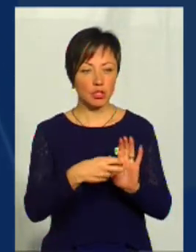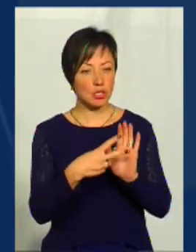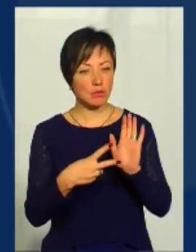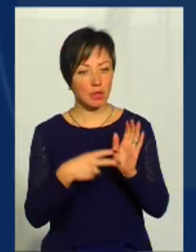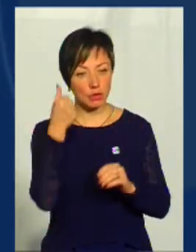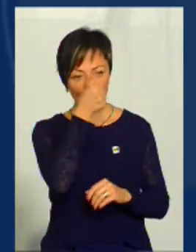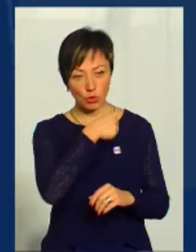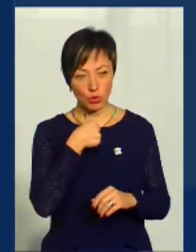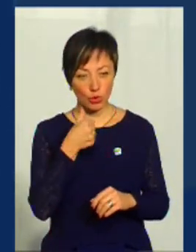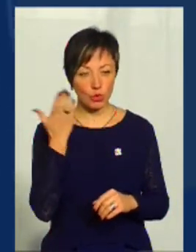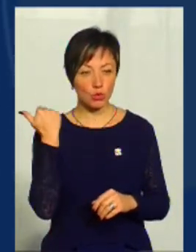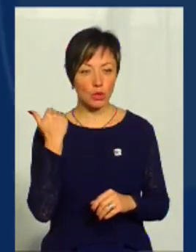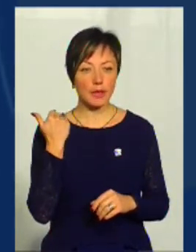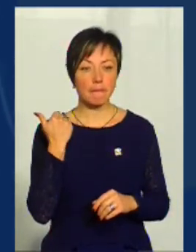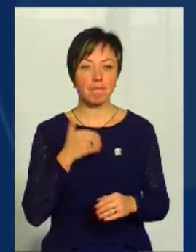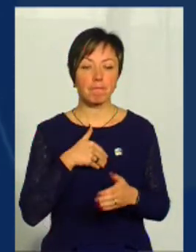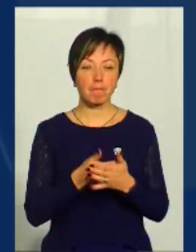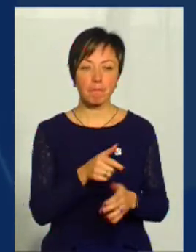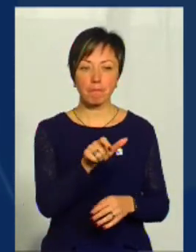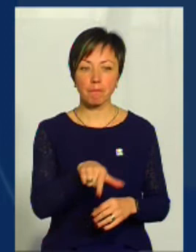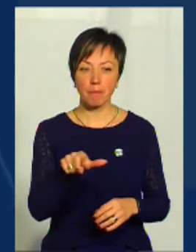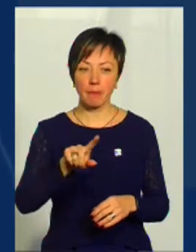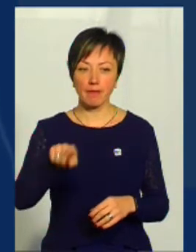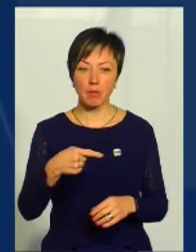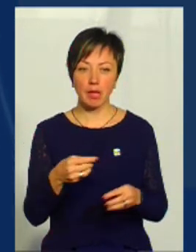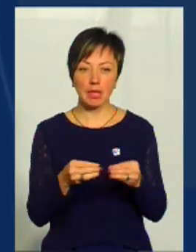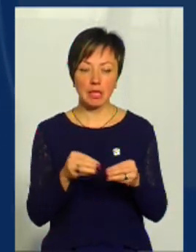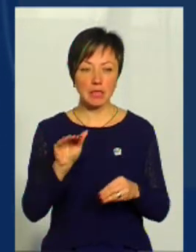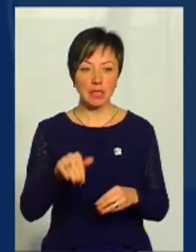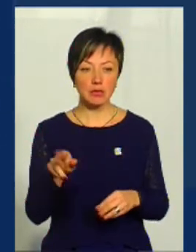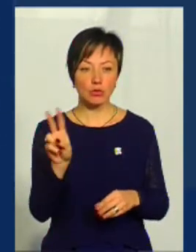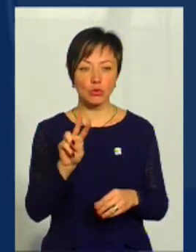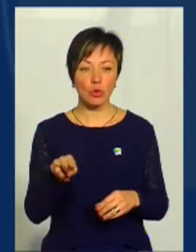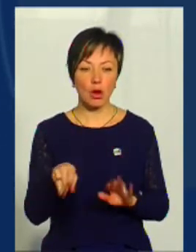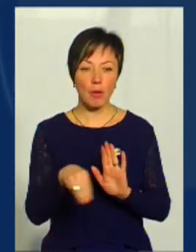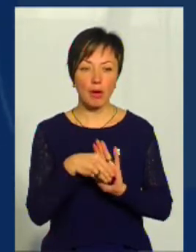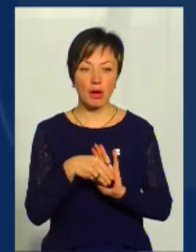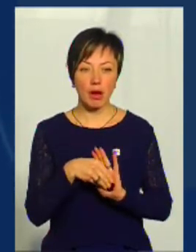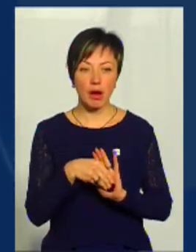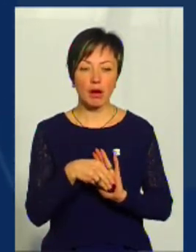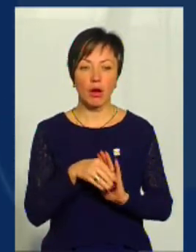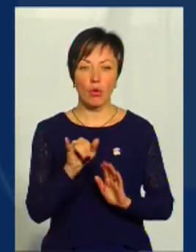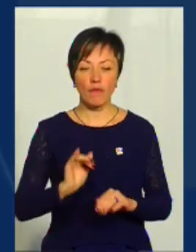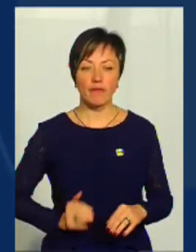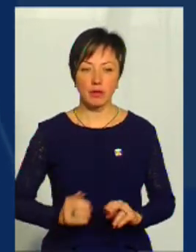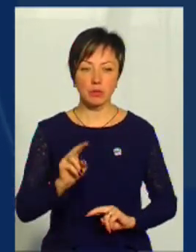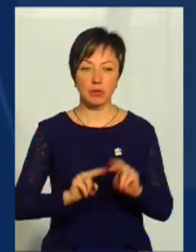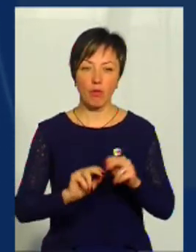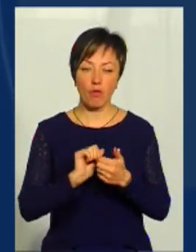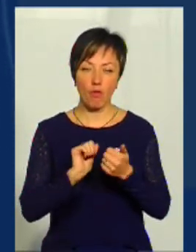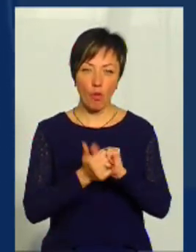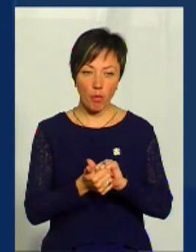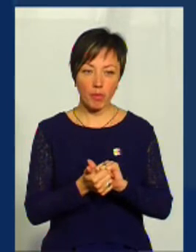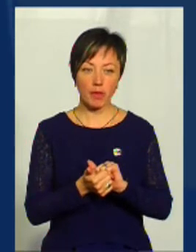року. Тоді громадські активісти вимагали 10 тисяч доларів хабара у забудовників. В обмін на